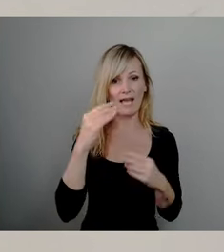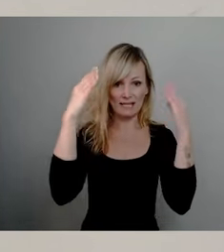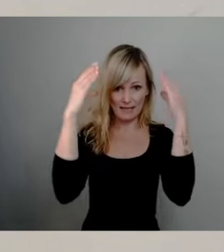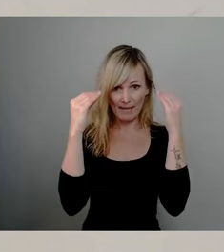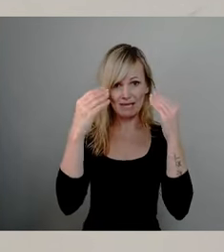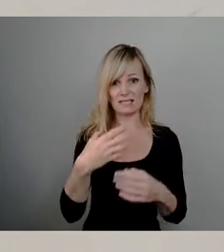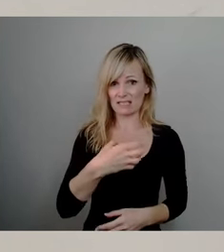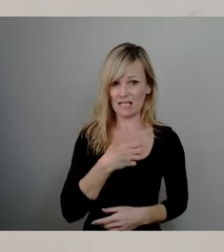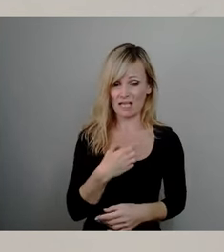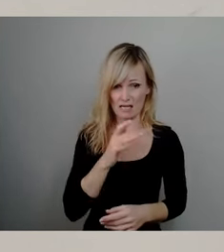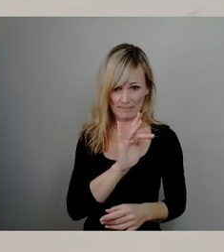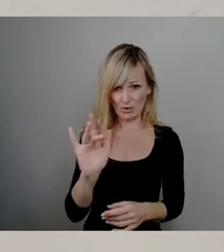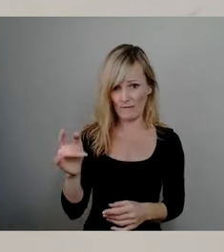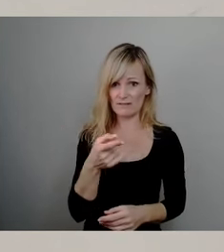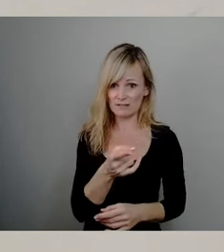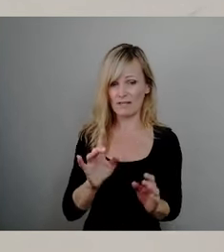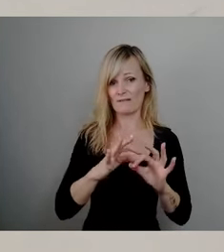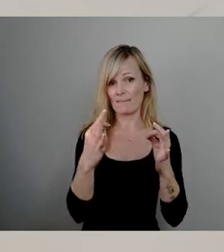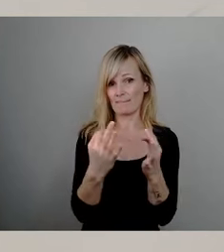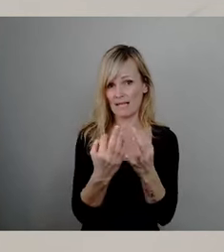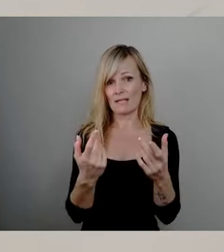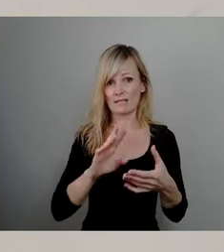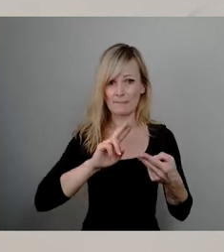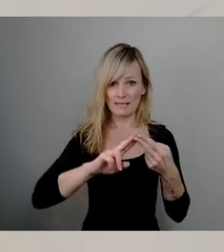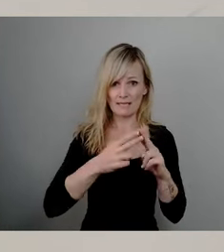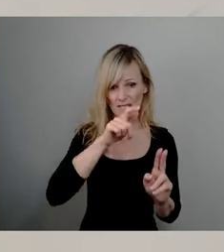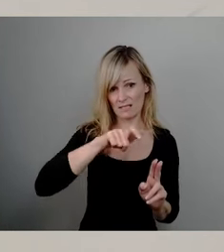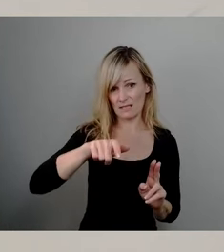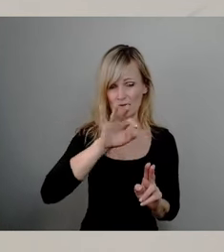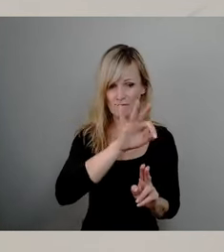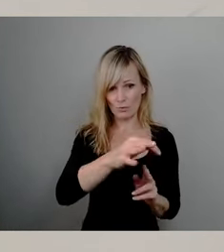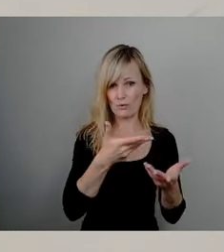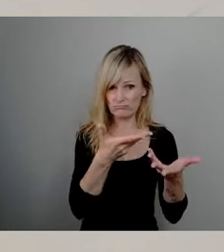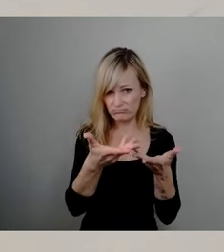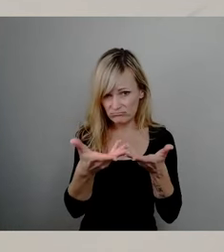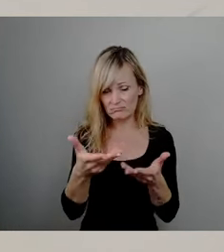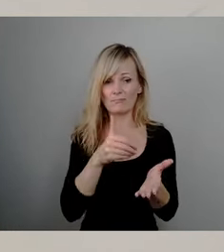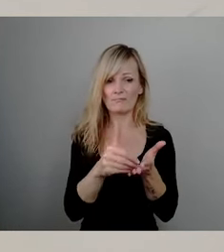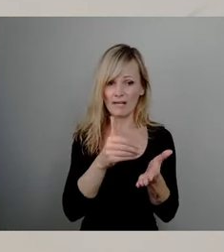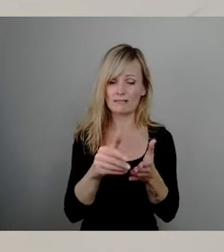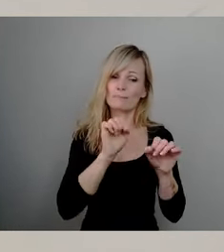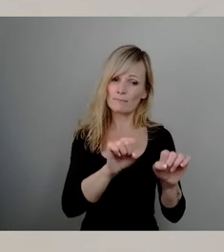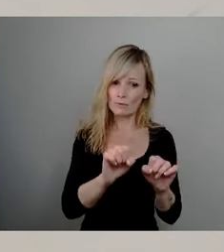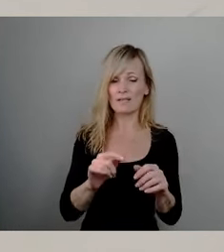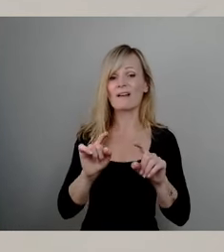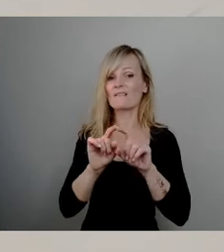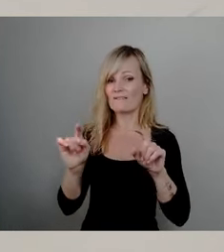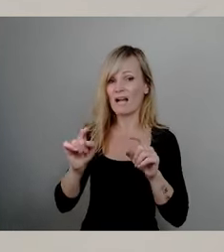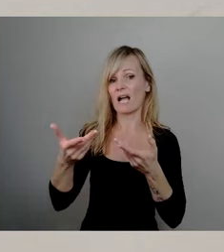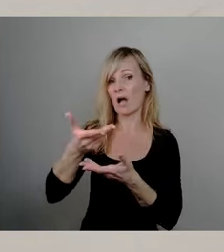und ihre Familienangehörigen weiterhin realisiert werden kann. Also auch hier gab es auf Fachebene einen